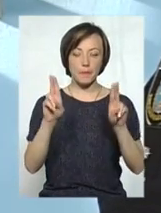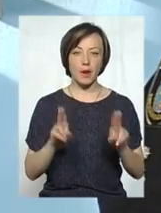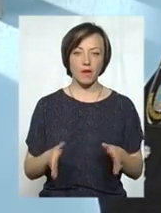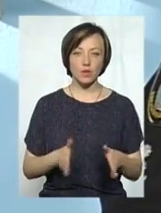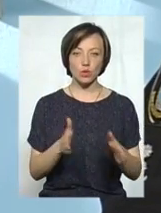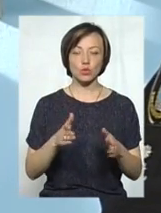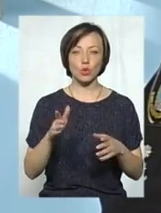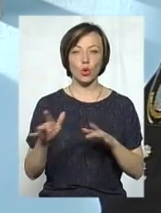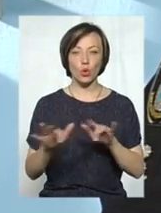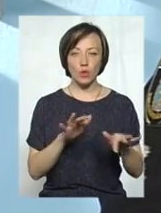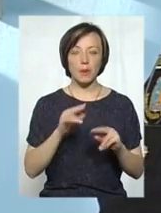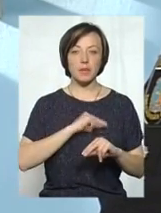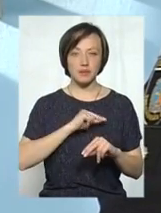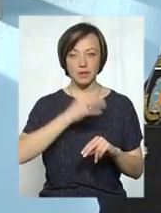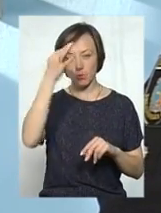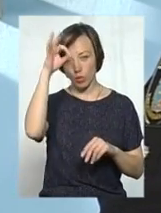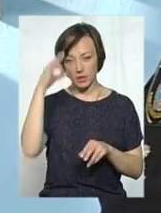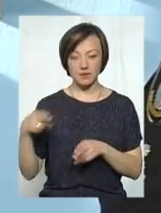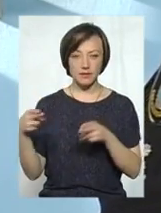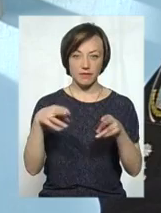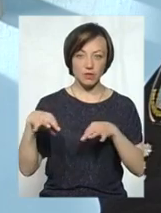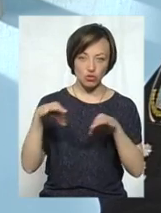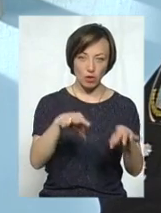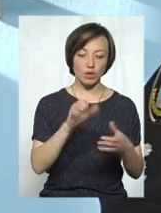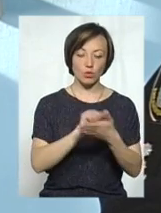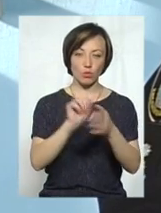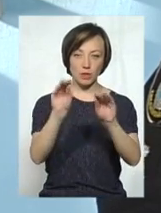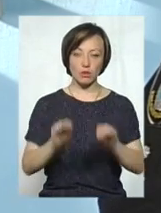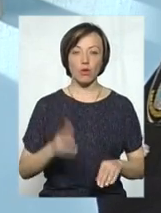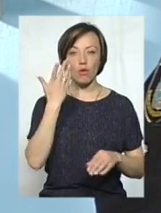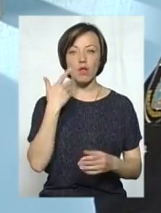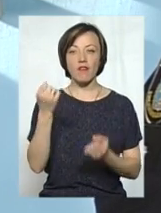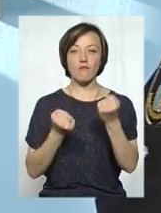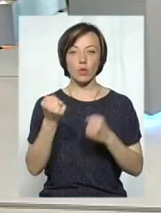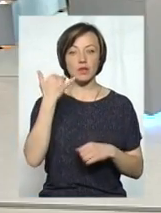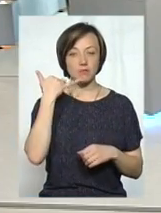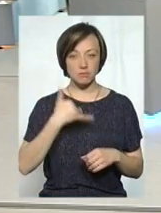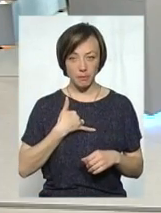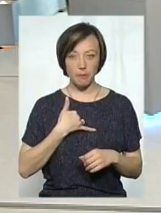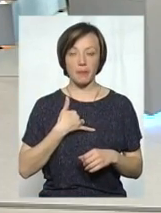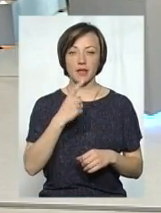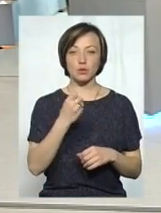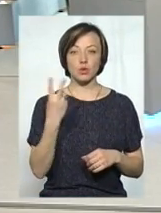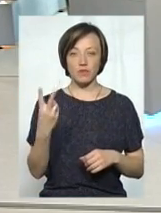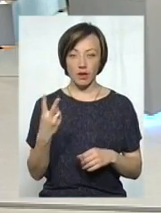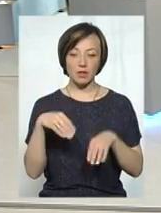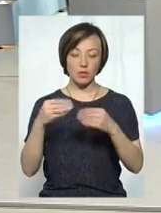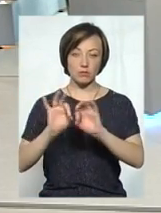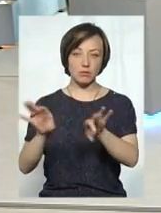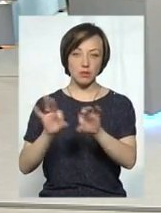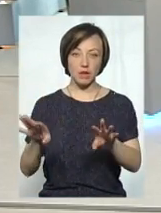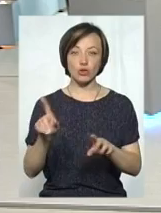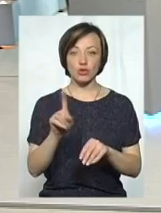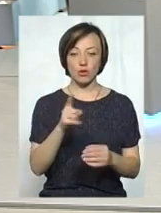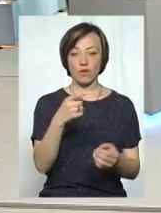дорожнього руху. І дійсно працівники поліції виїжджають і документують. Коли водії телефонують на телефон 102, дають інформацію,